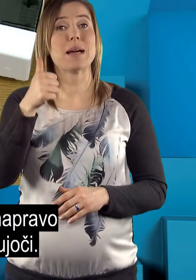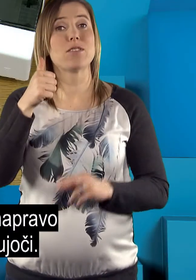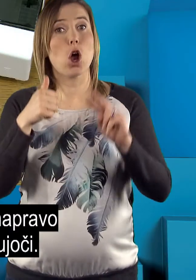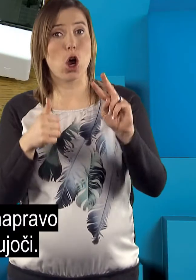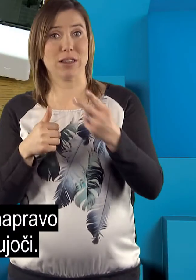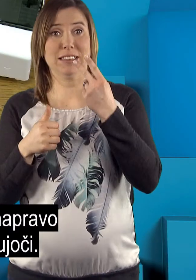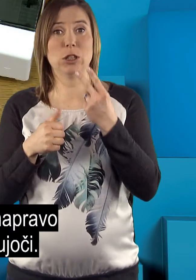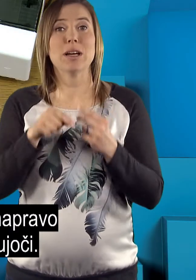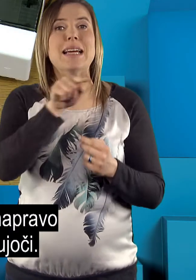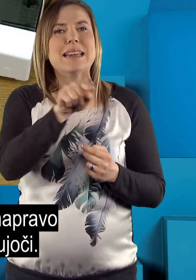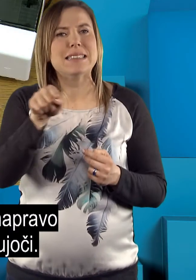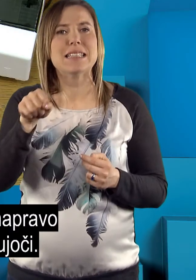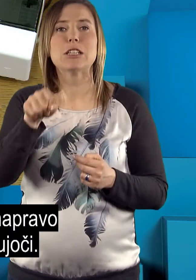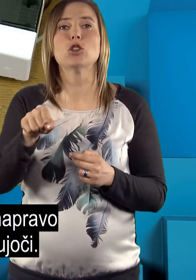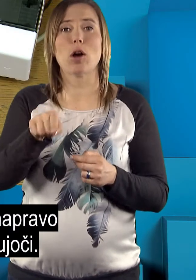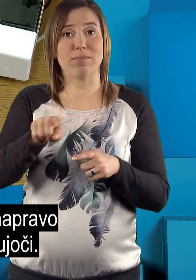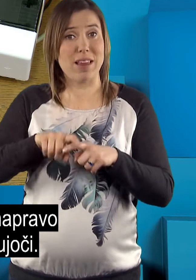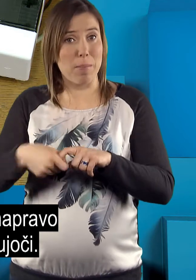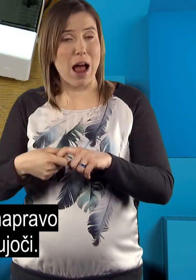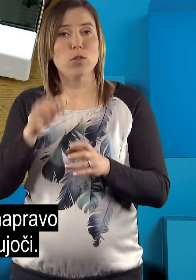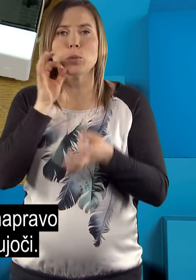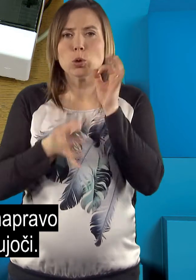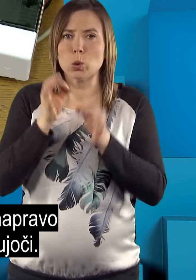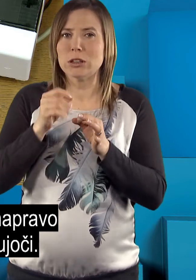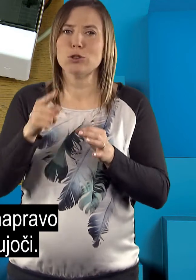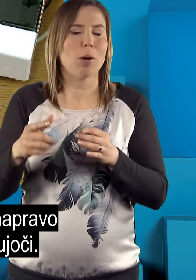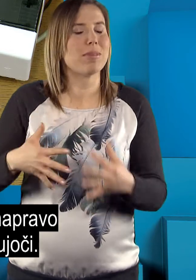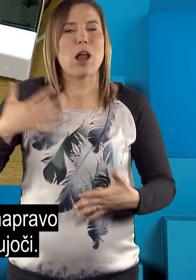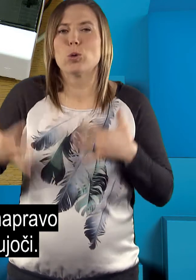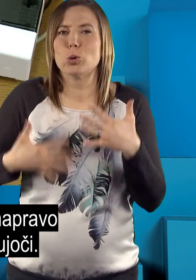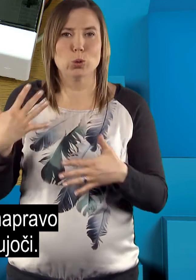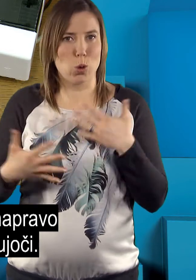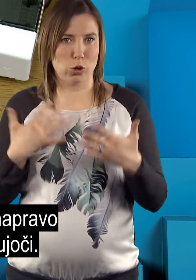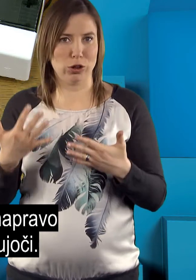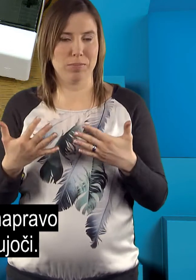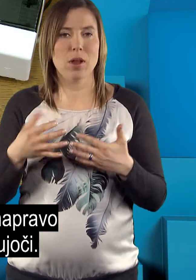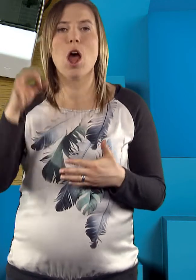Prvi odzivi tistih, ki so napravo poskusili, so navdušujoči.